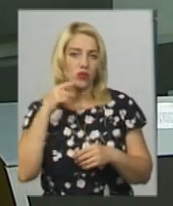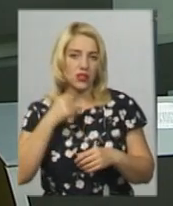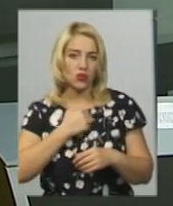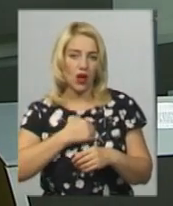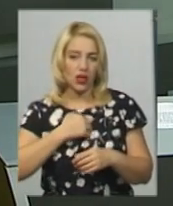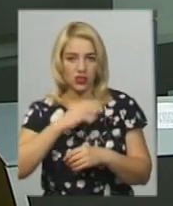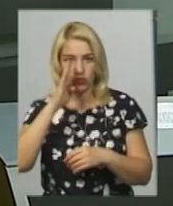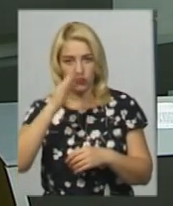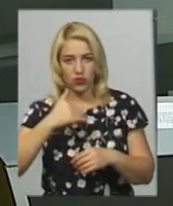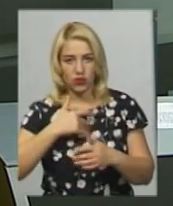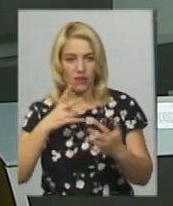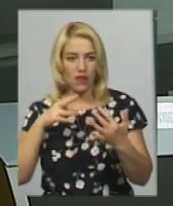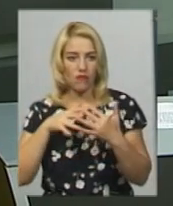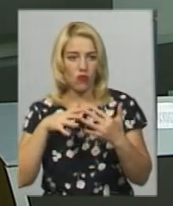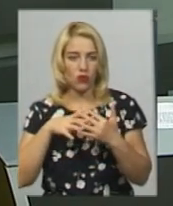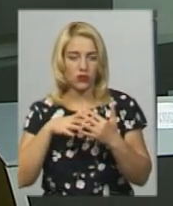її чоловік готів на фронт.